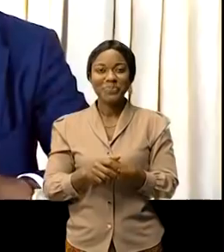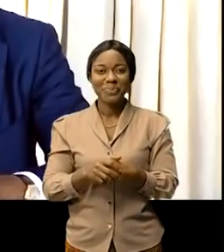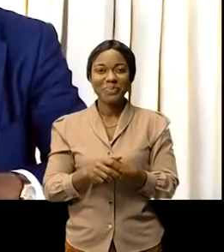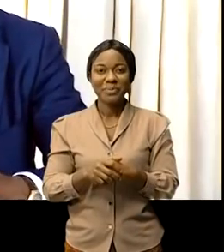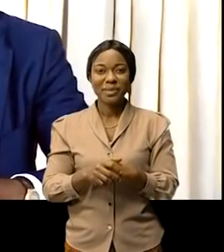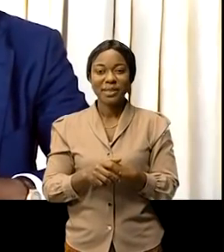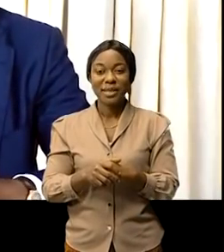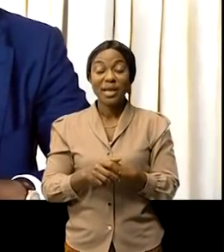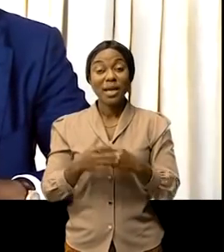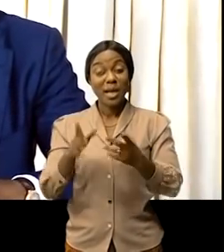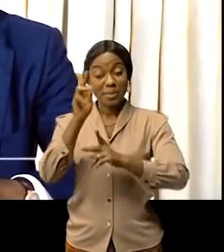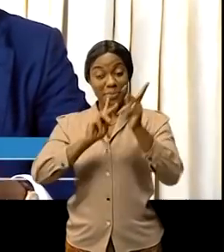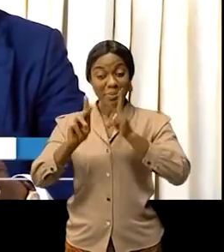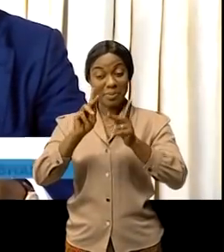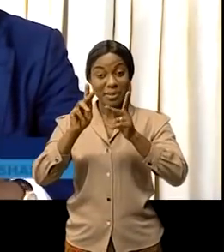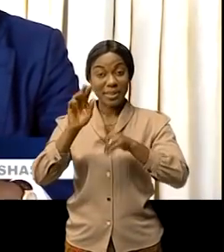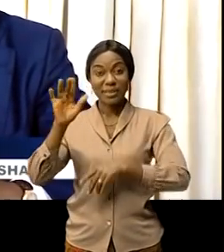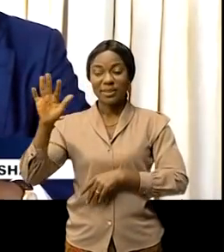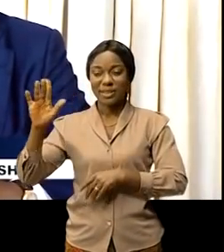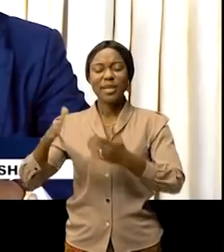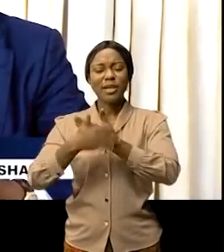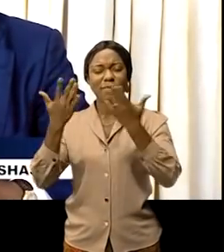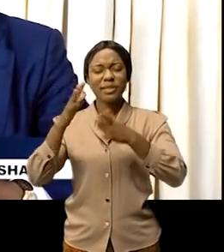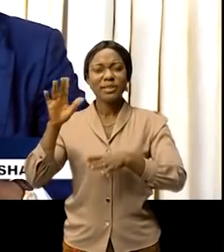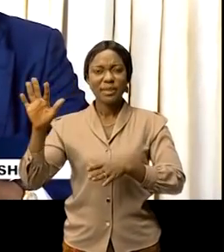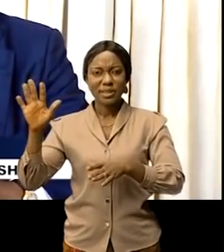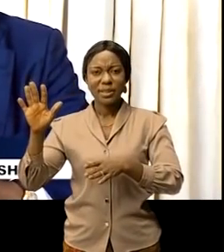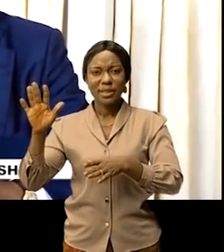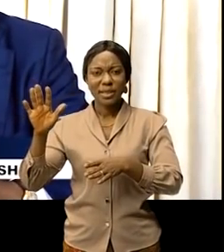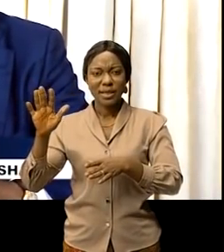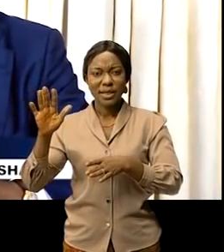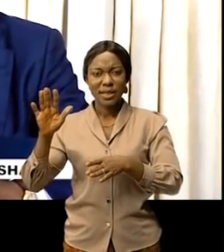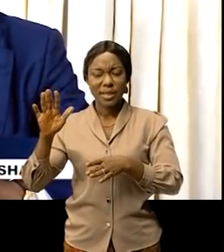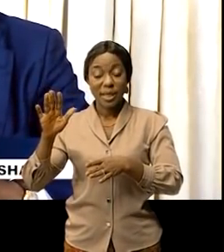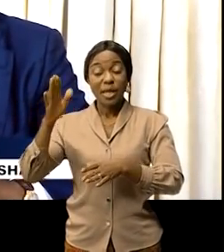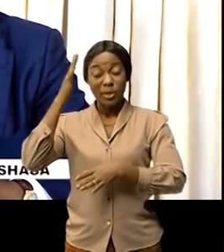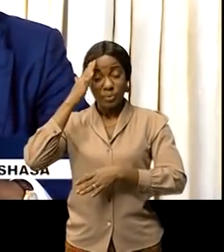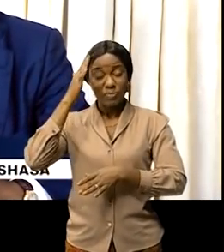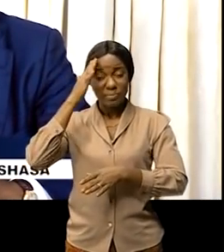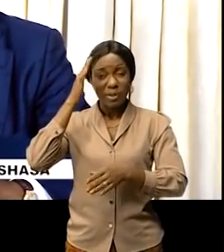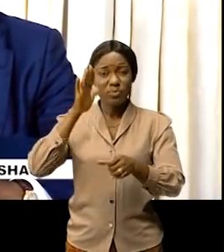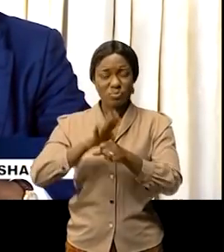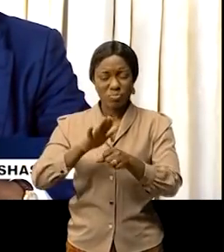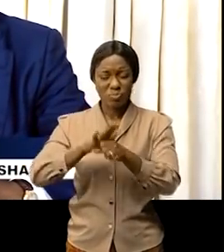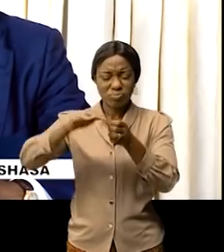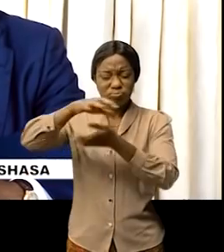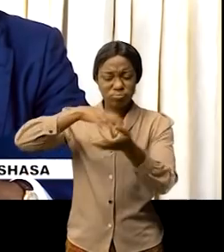Kinoise et Kino, la ville de Kinshasa a connu une forte tension.